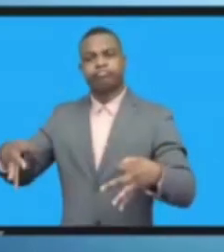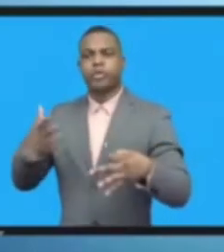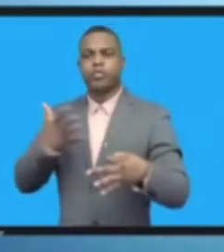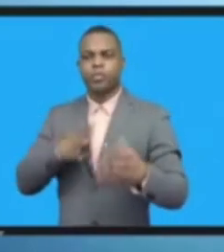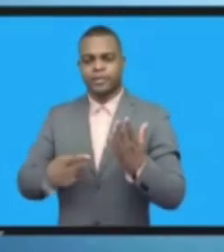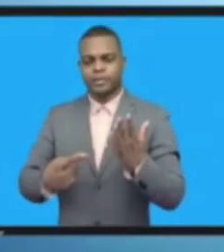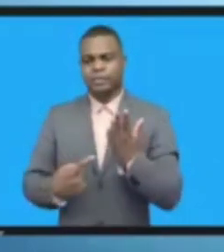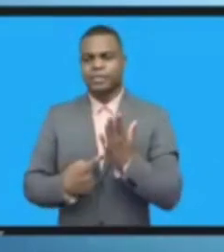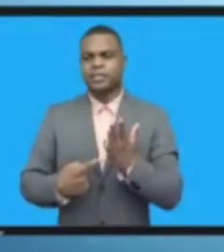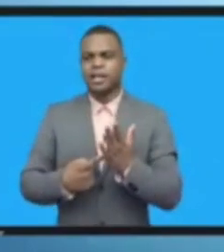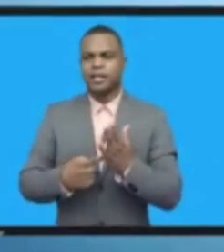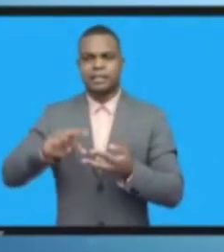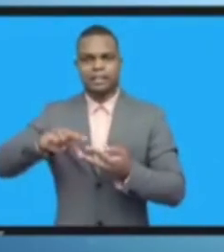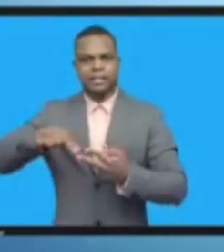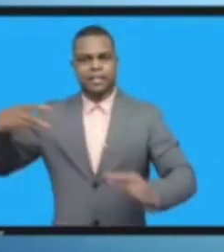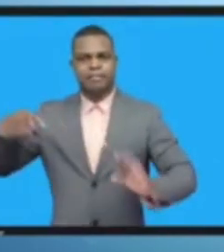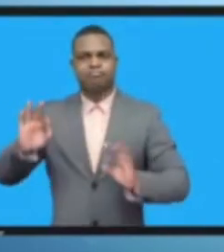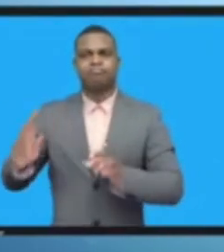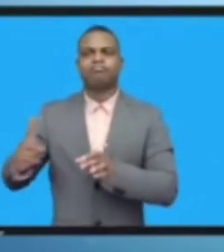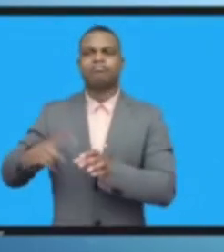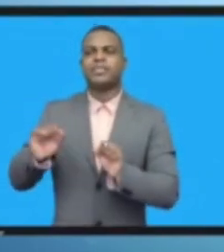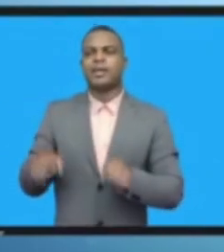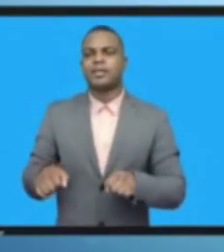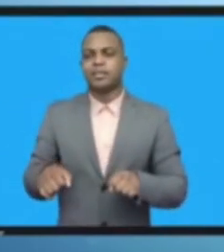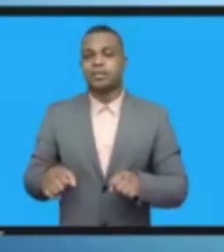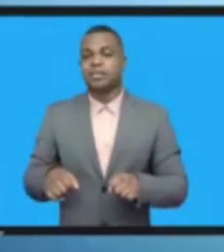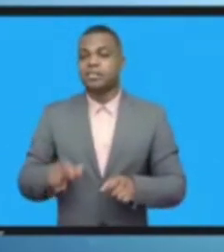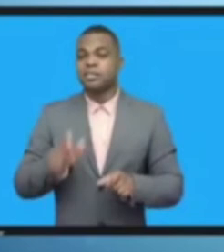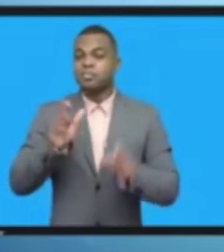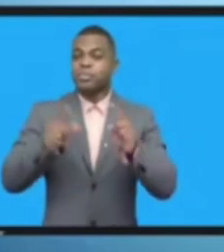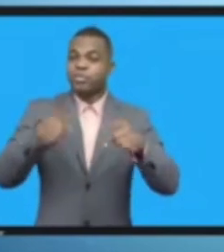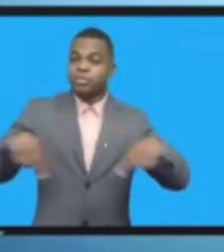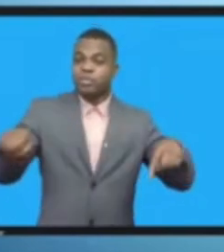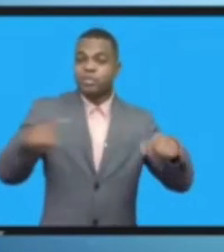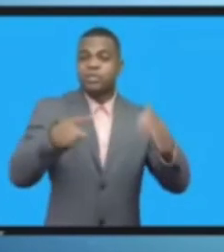هذه المشاكل ويستخدمون بروتوكول الفني نفسه